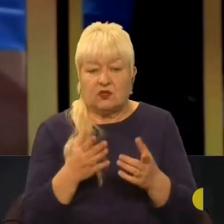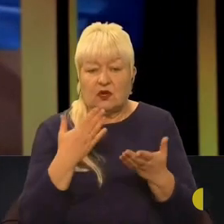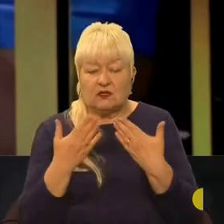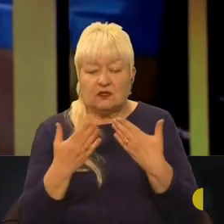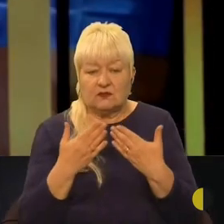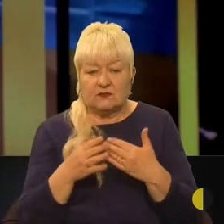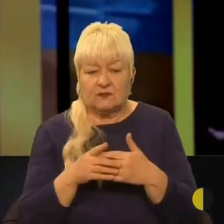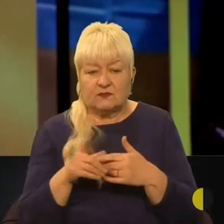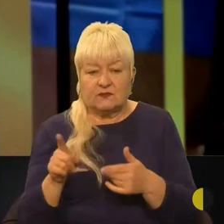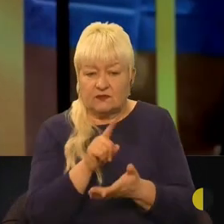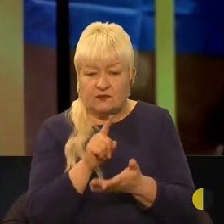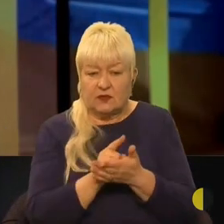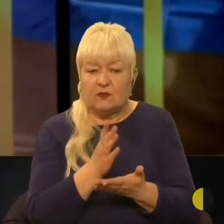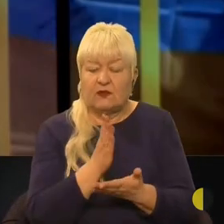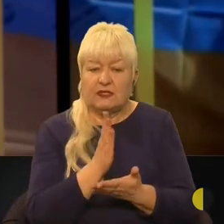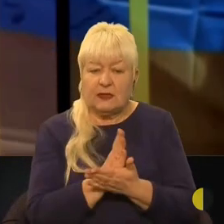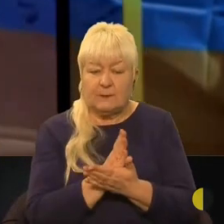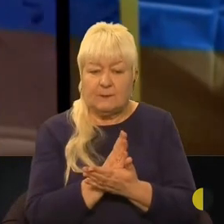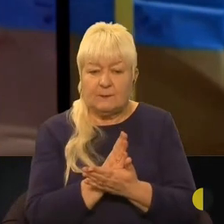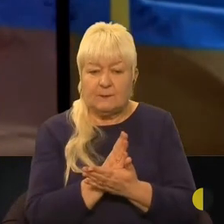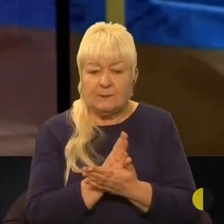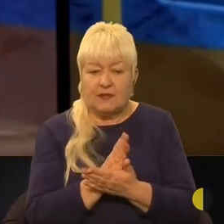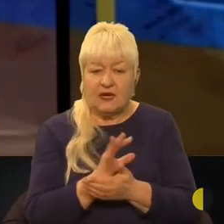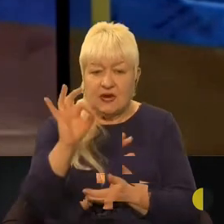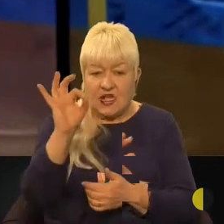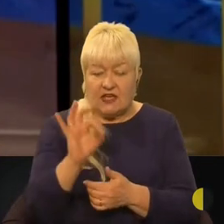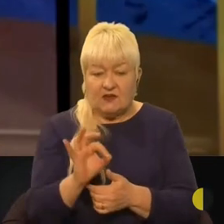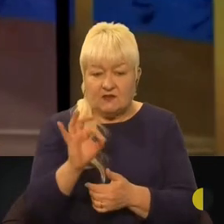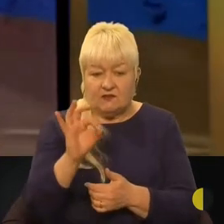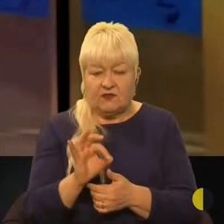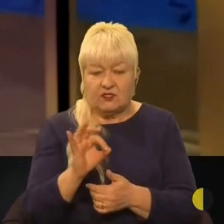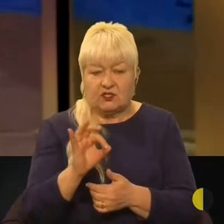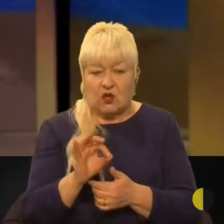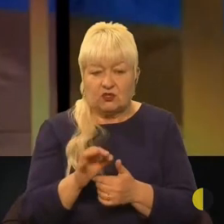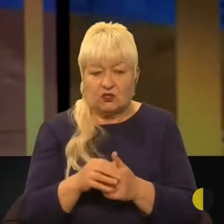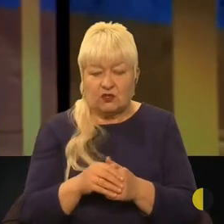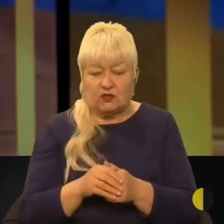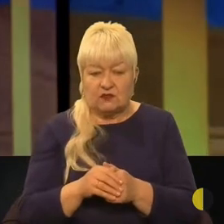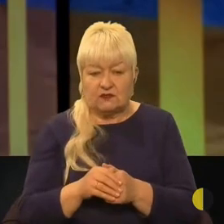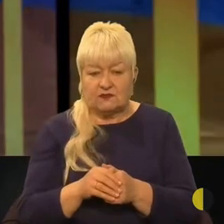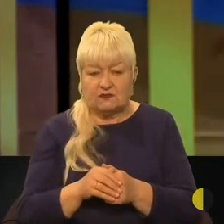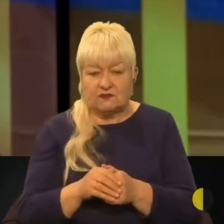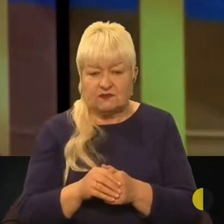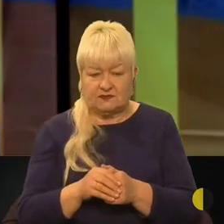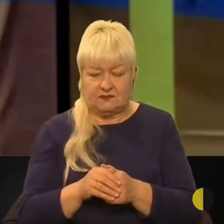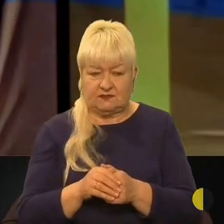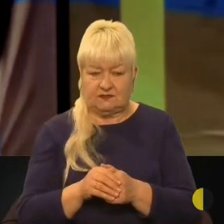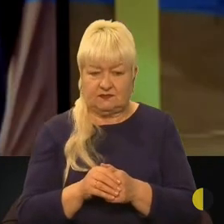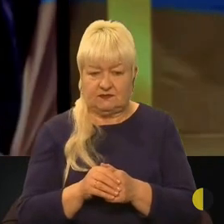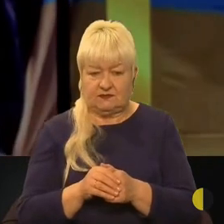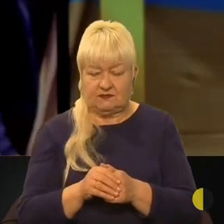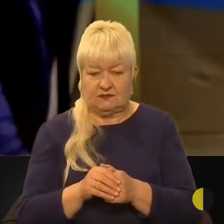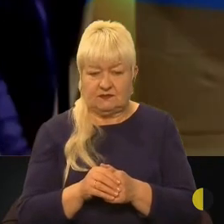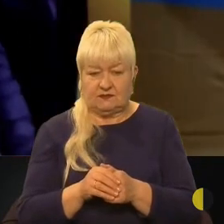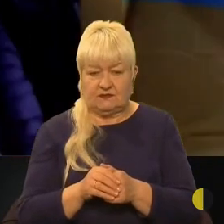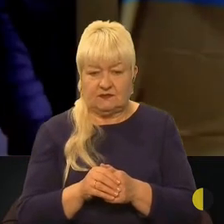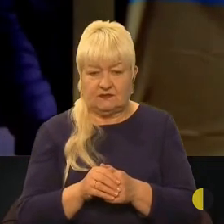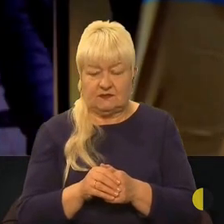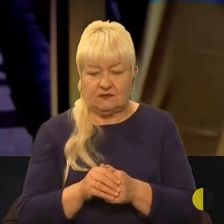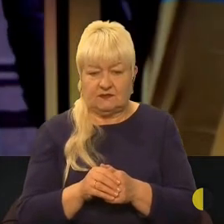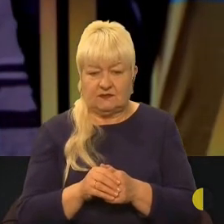вони мають мати повний відбиток нашої любові в лапках, і понести те, що вони повинні понести за те, що вони роблять.